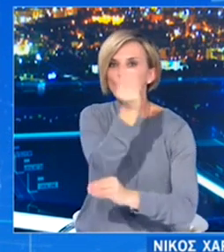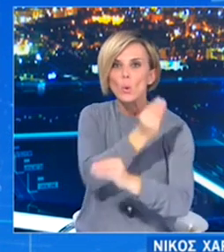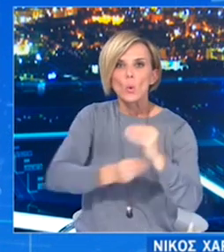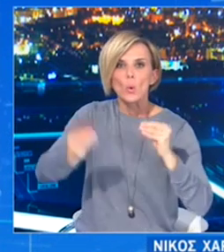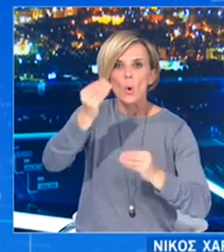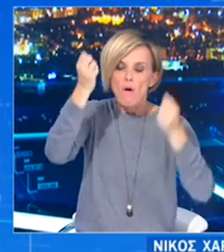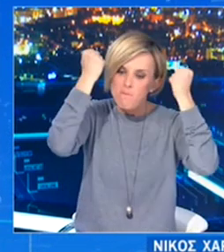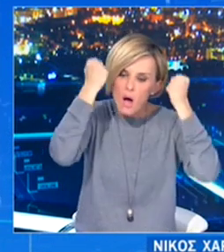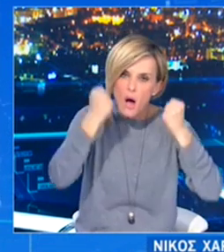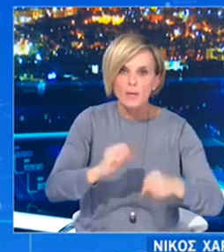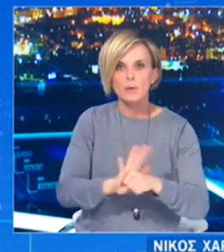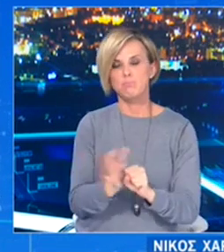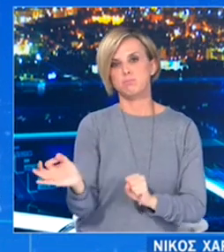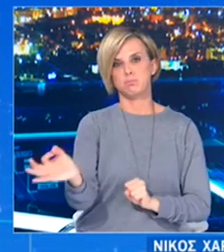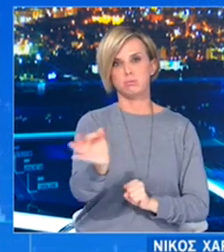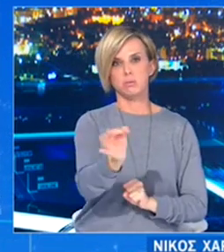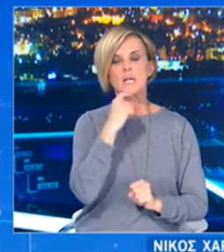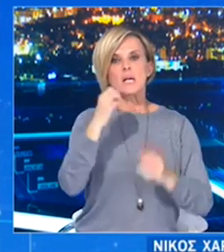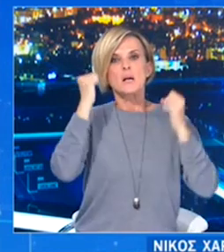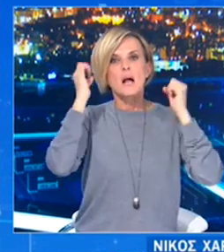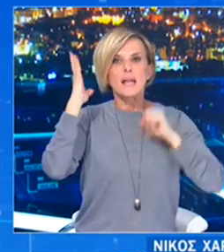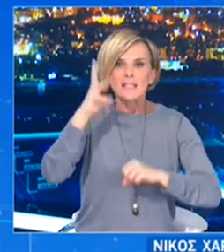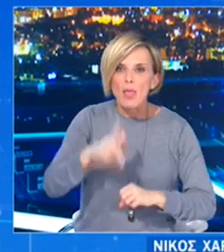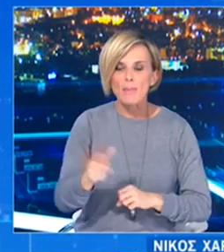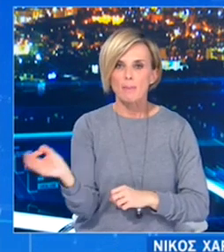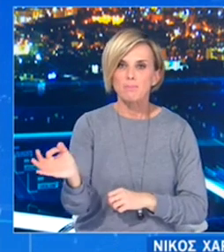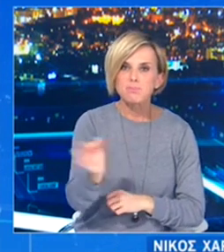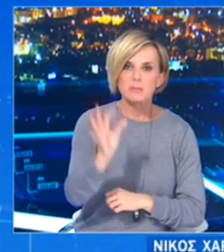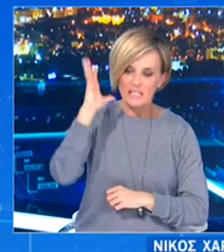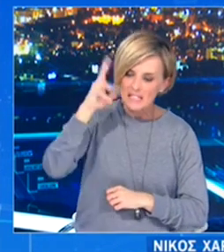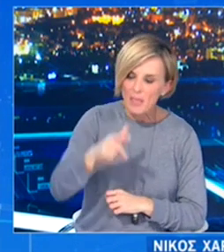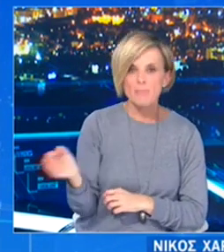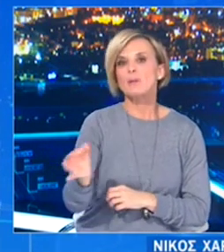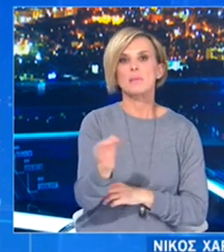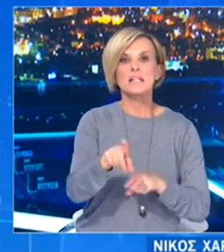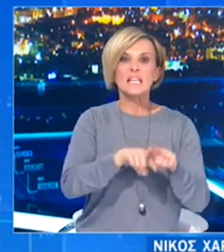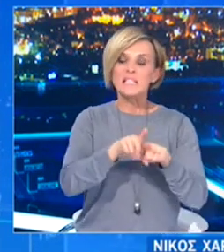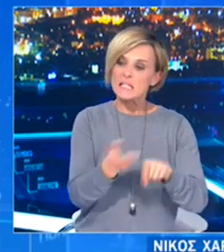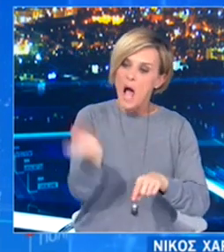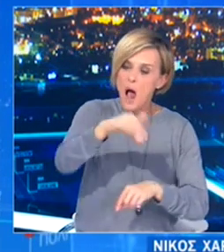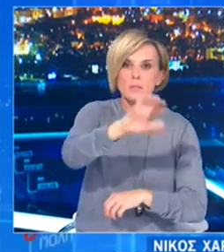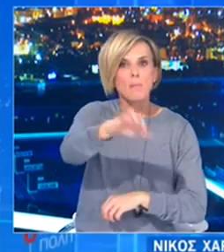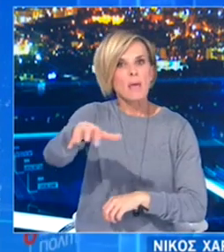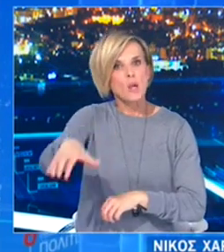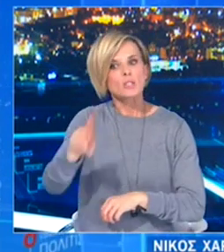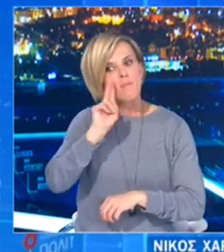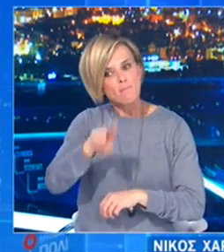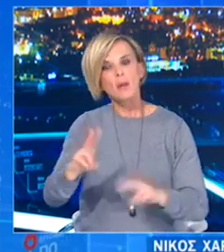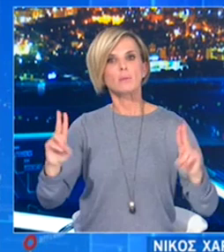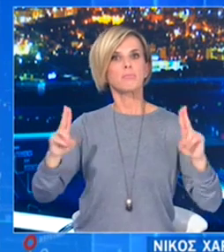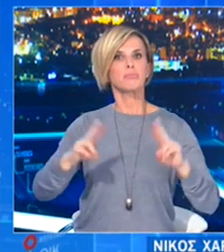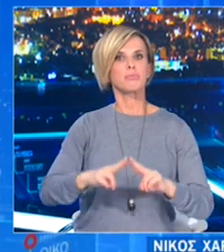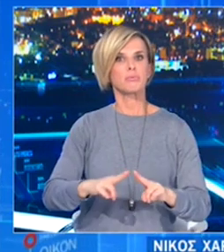περιοχές που μας απασχολούν, με σταθερό αριθμό ενεργών κρουσμάτων, σε σχέση με τις άλλες περιοχές που δείχνουν έστω μικρή υποχώρηση.